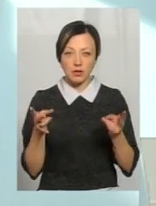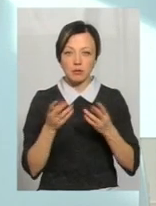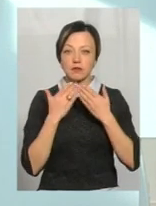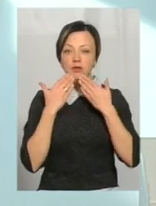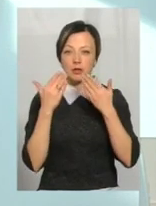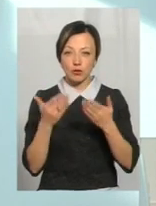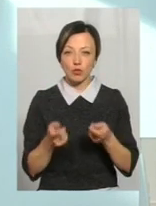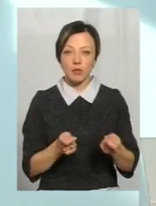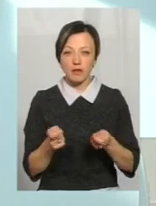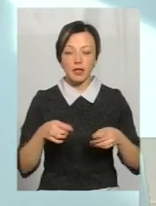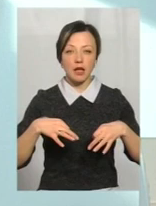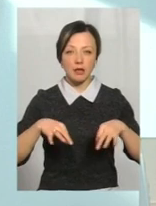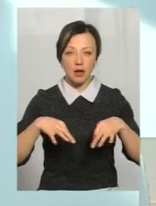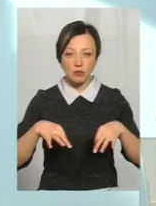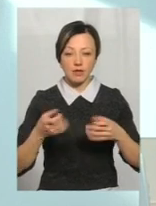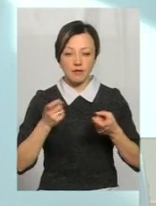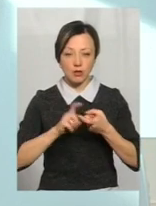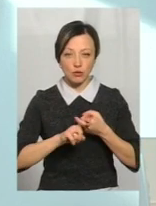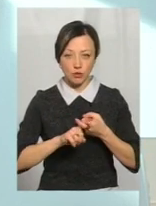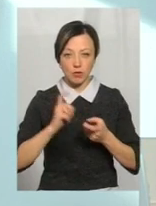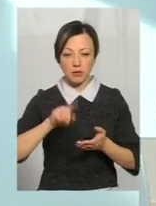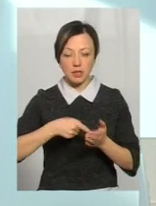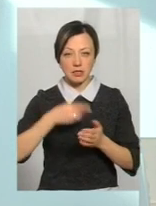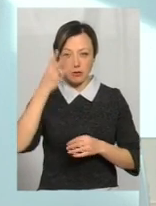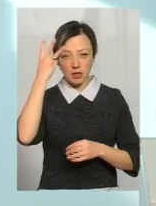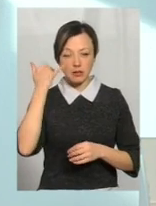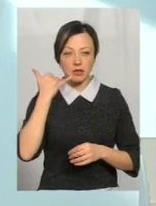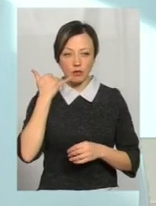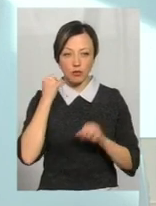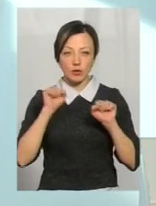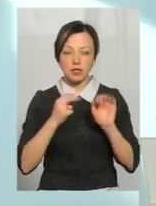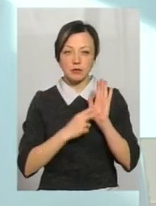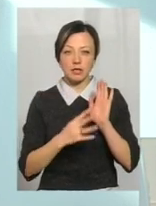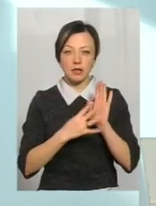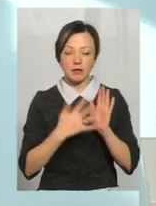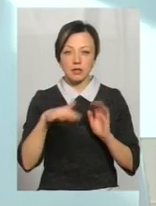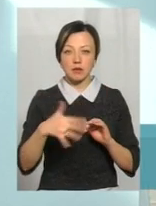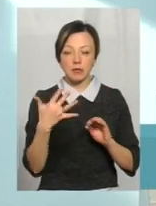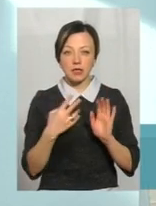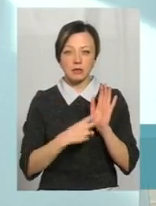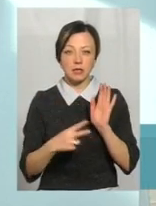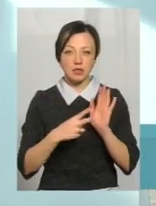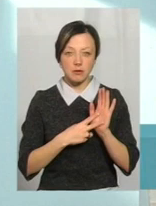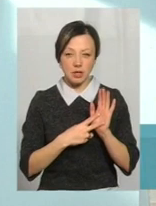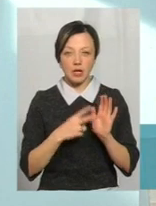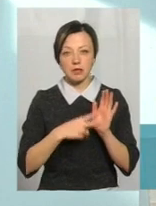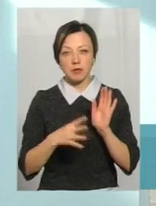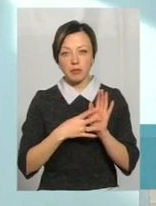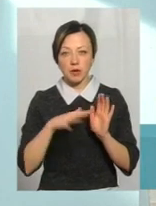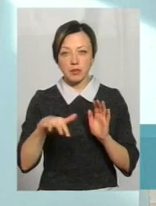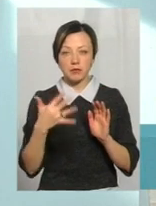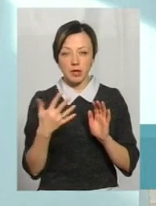Потрібно звертатися у управління транспорту та зв'язку. За телефоном можна 79 55 77 або 79